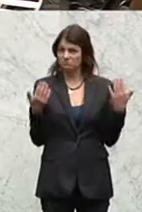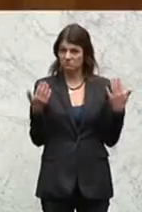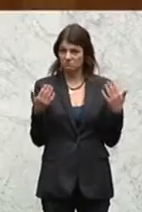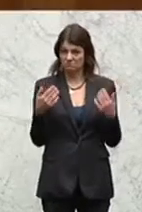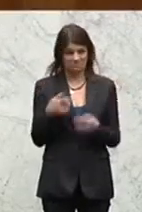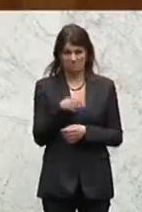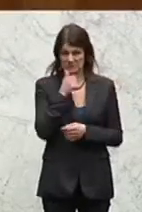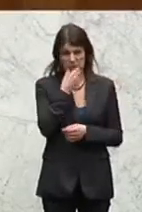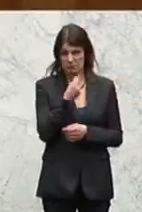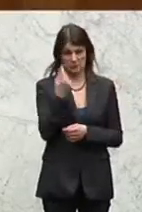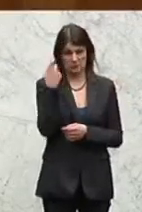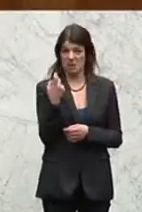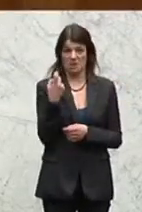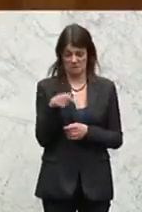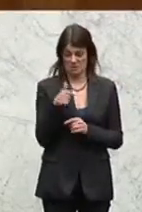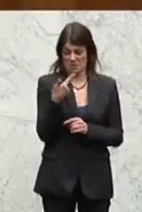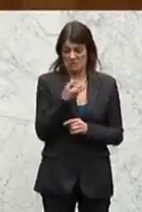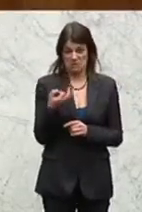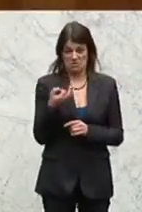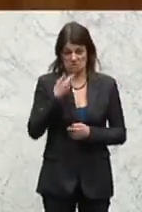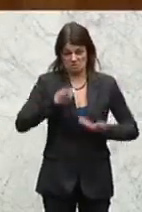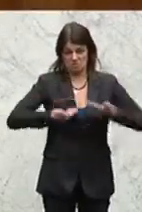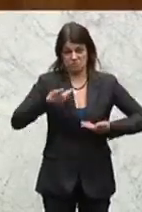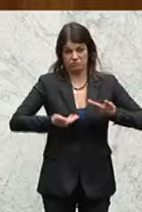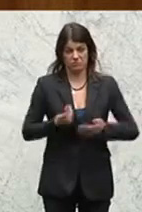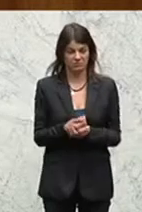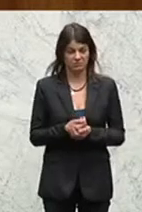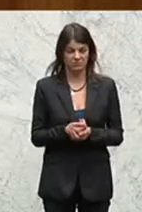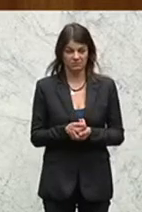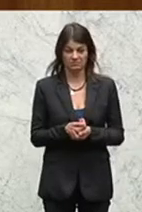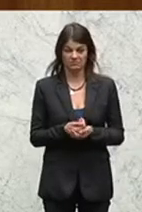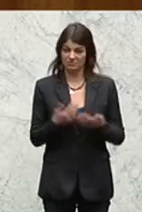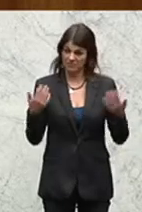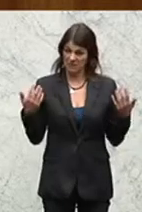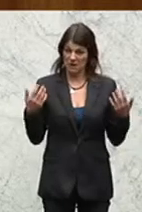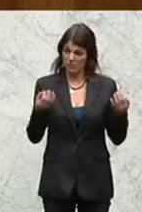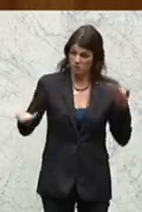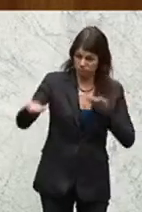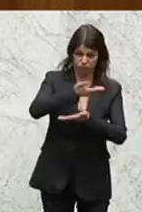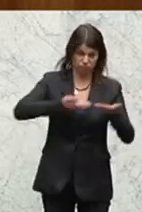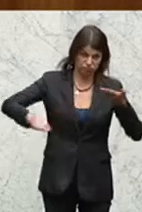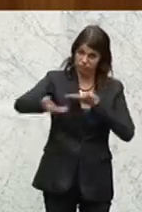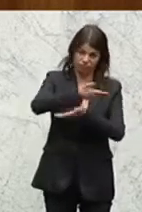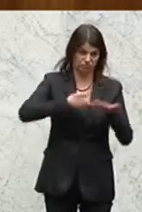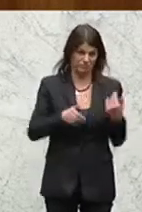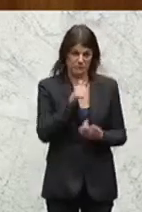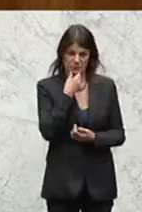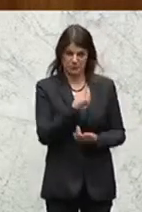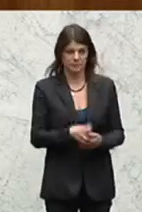guter Start am zweiten Tag für die Beratungen bzw. Beschlussfassungen des Budgets.